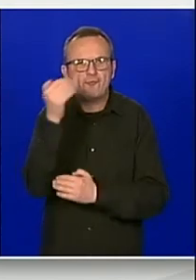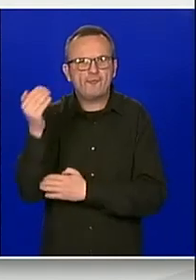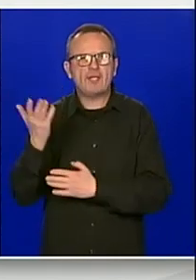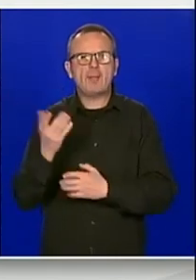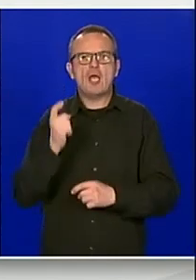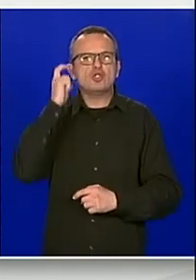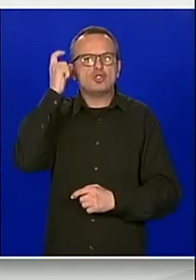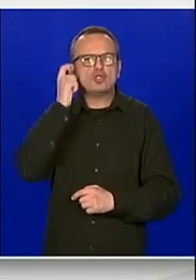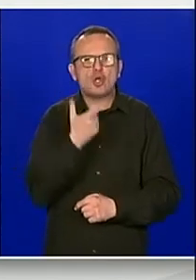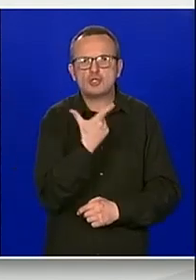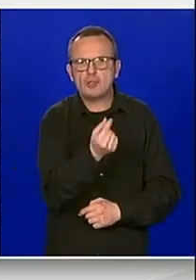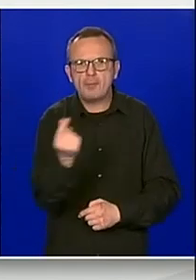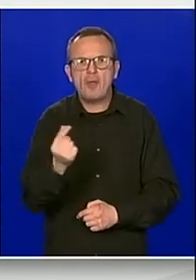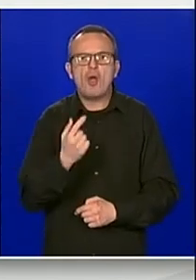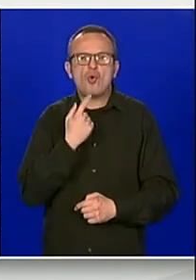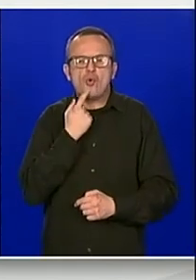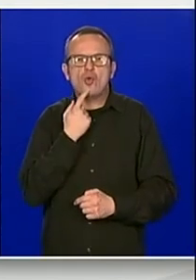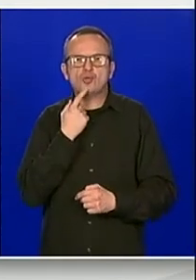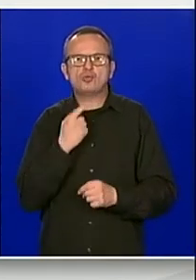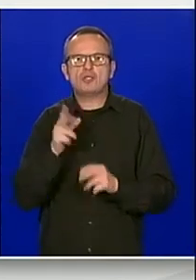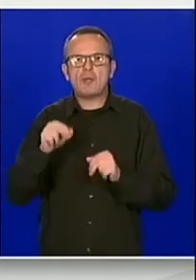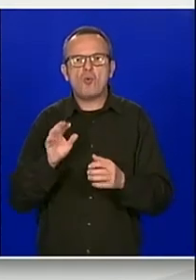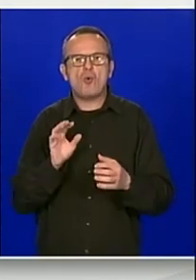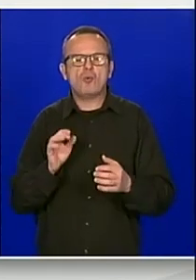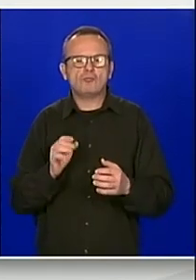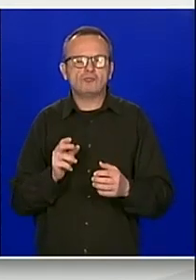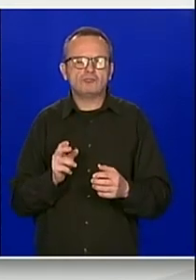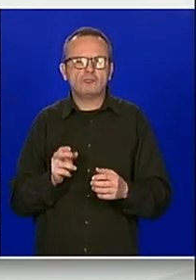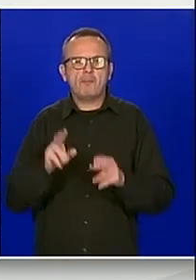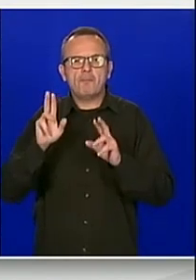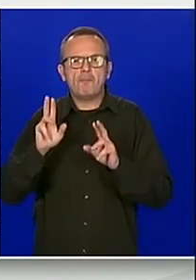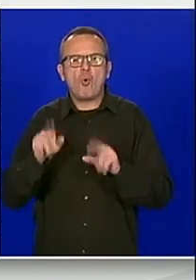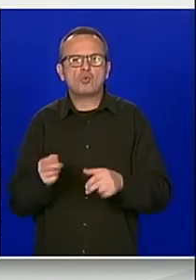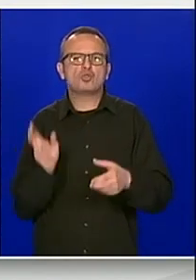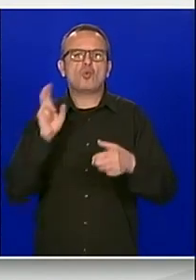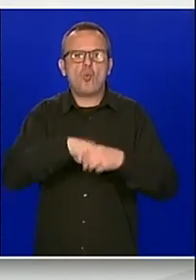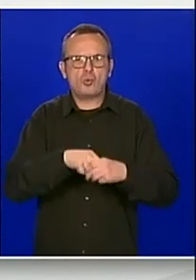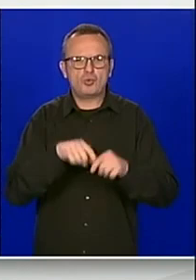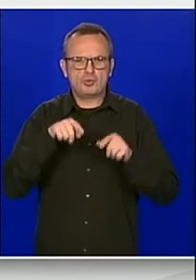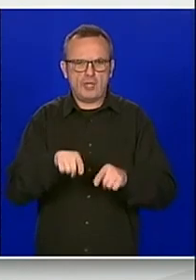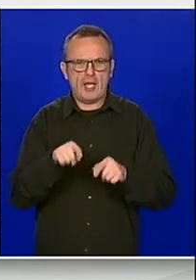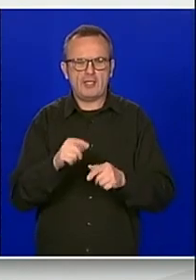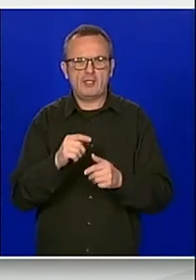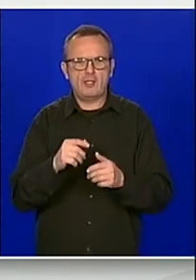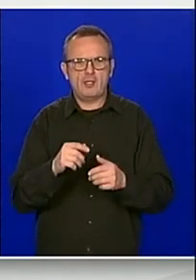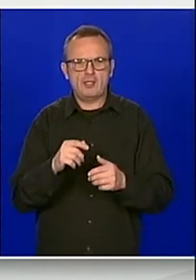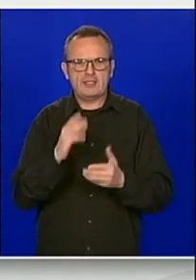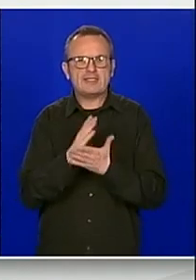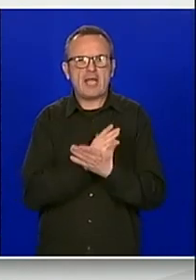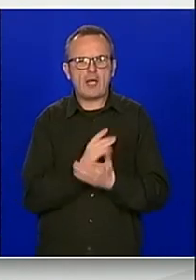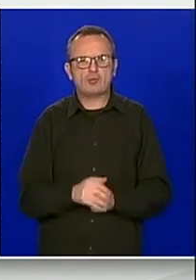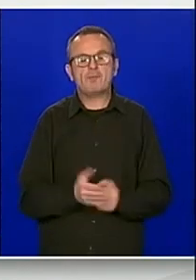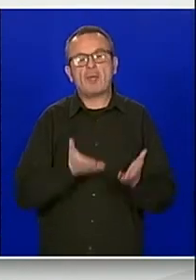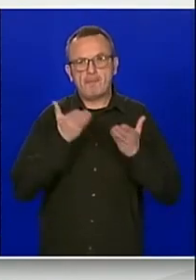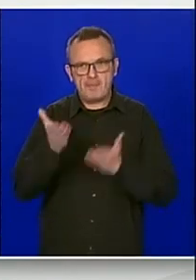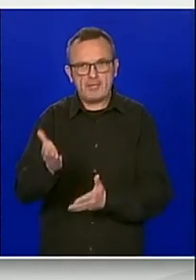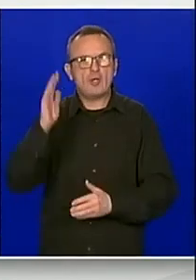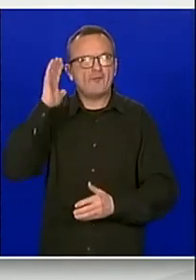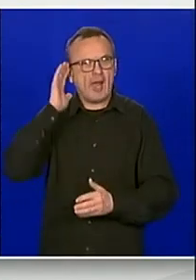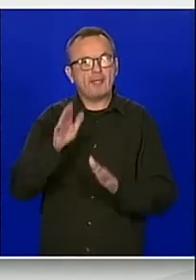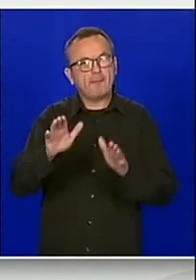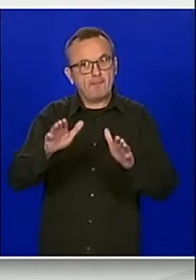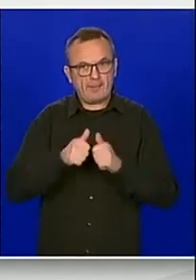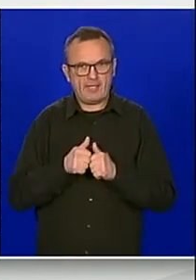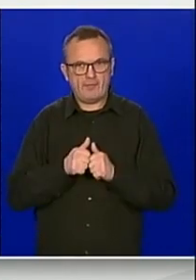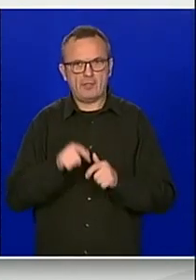okvirima svojih djelokoga i svojih kompetencija. S jednom navedenoga, prelažemo Vlade Republike Hrvatske da usvoju odluku o pokretanju postupka i srede strategije